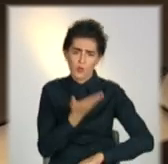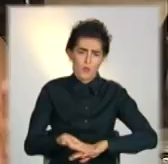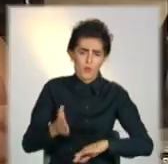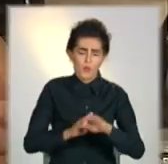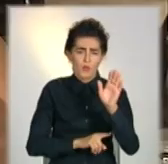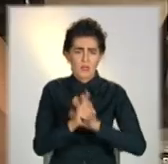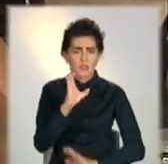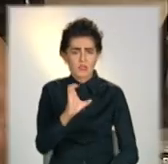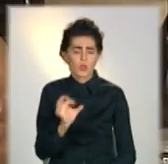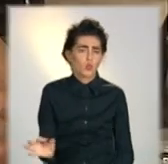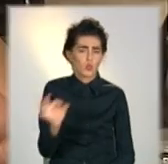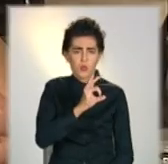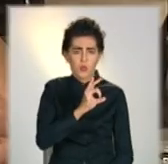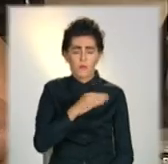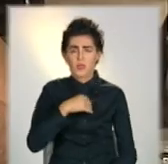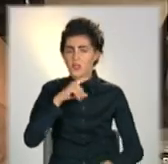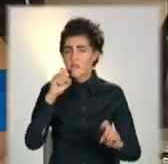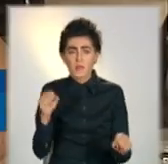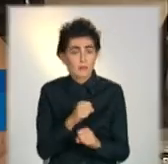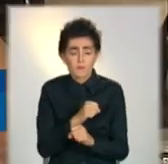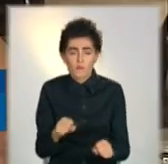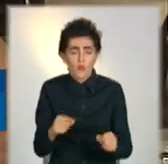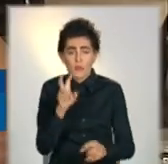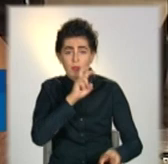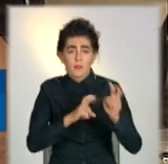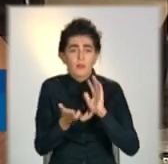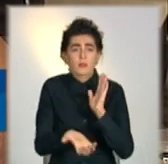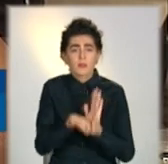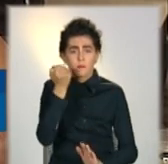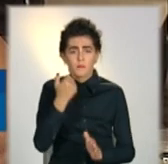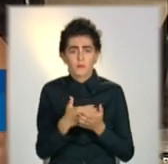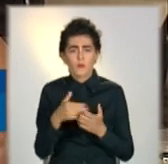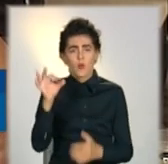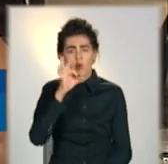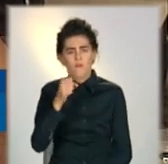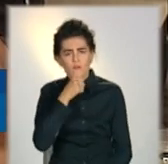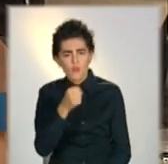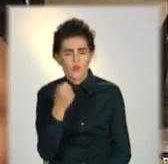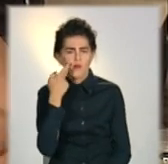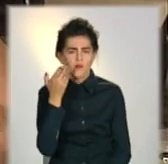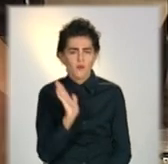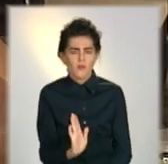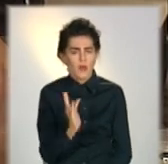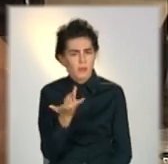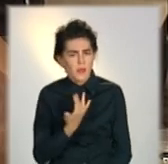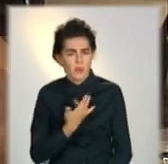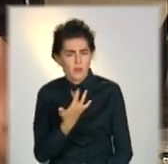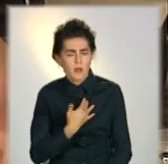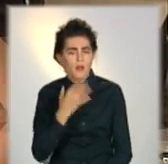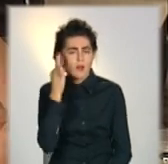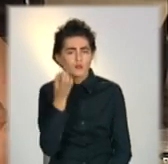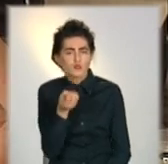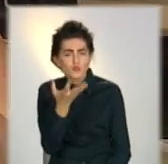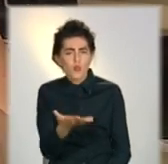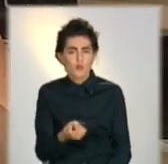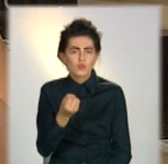з нуля. Практично було невозможно знайти, щоб не говорилось про відео. Тобто це прямо бачилося в очі во всіх